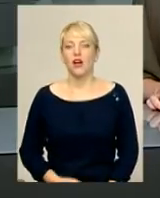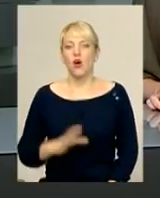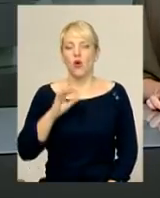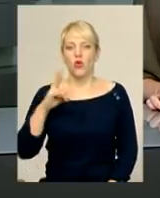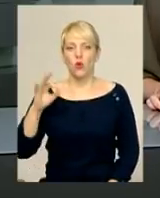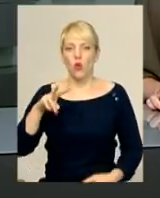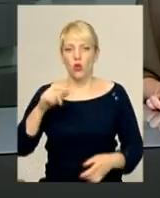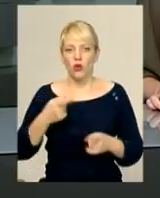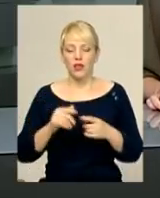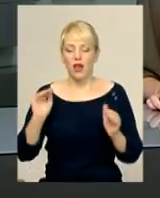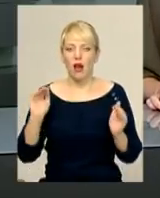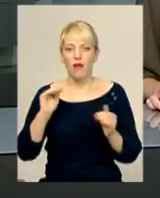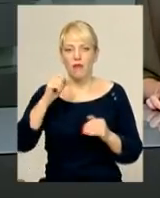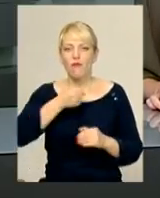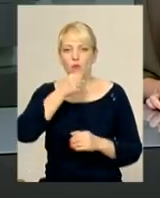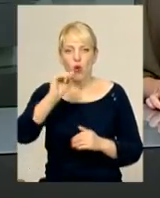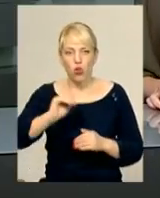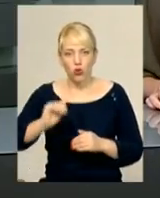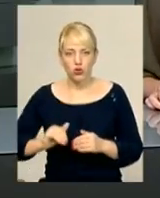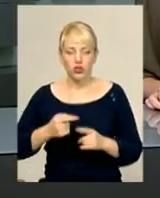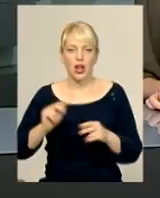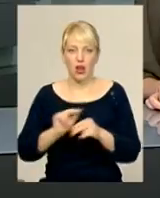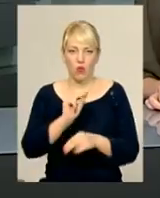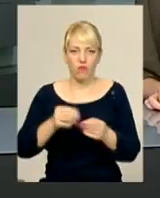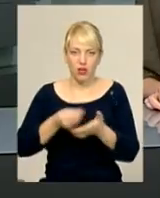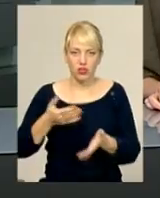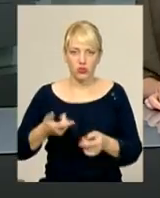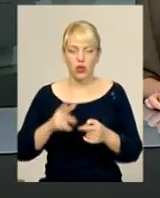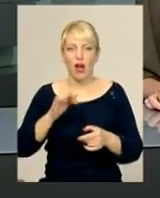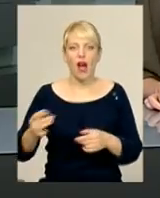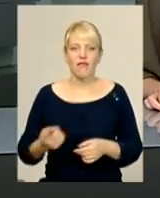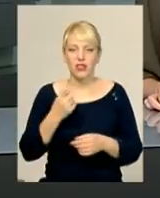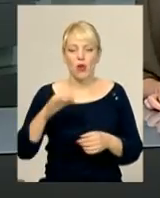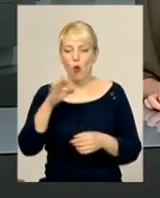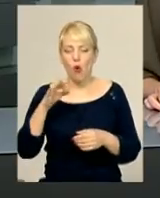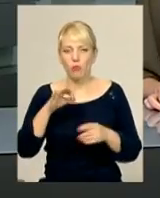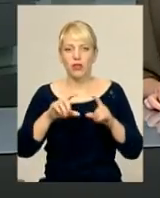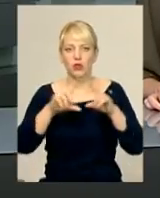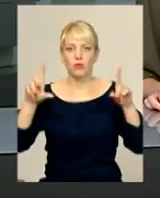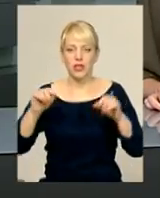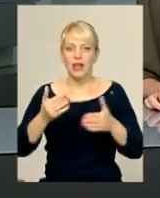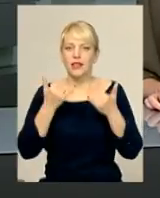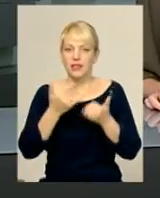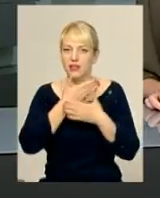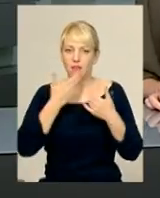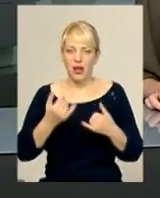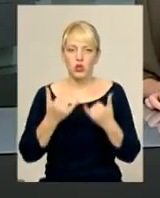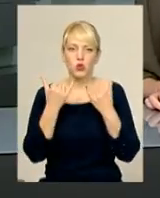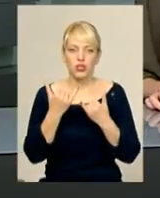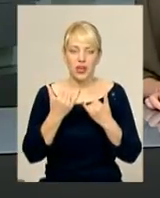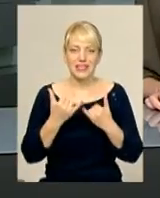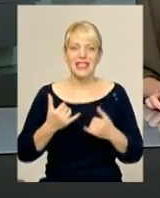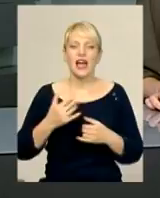Онкологія стає молодшою, лікування недуги дорожчим, а в єдиному обласному профільному закладі нині навіть немає сучасного цифрового